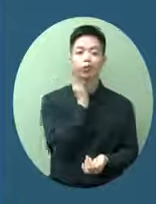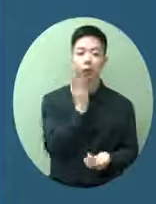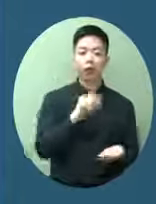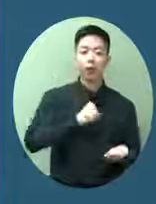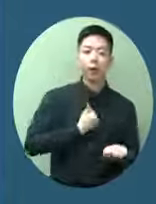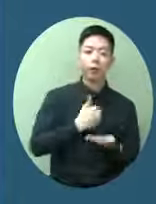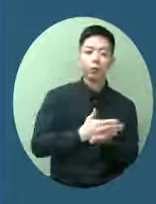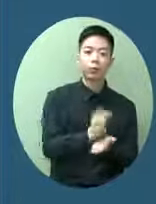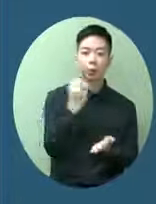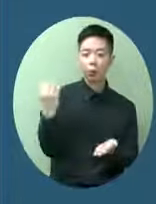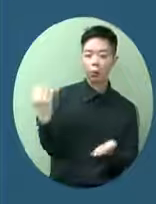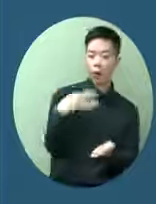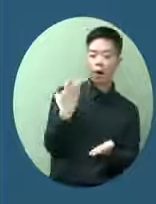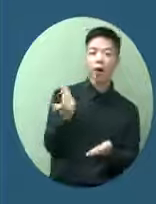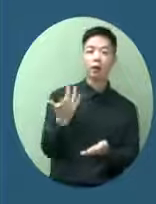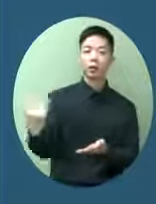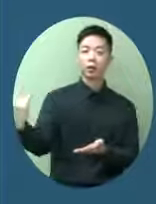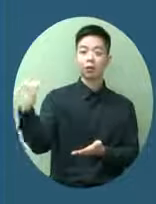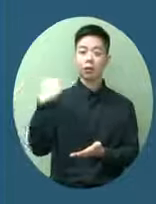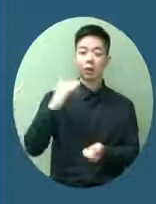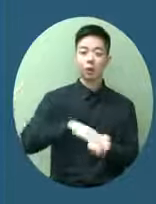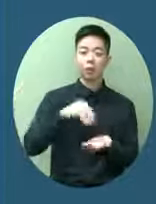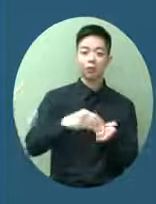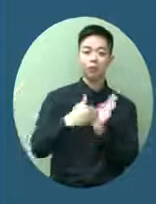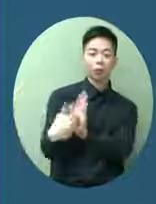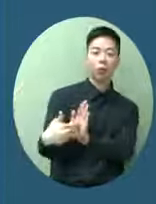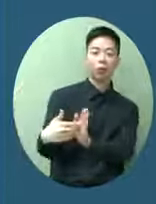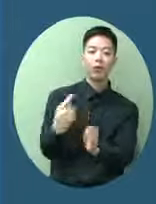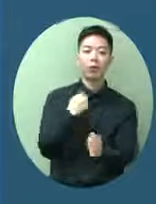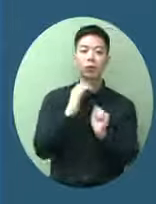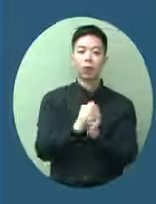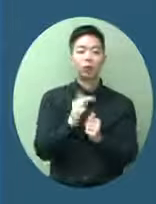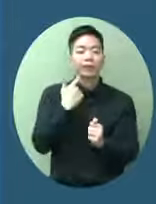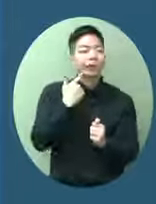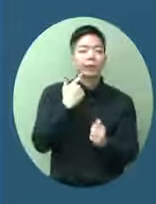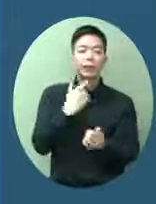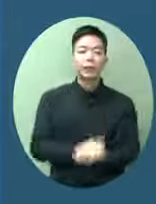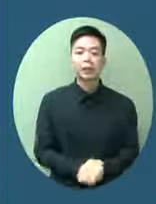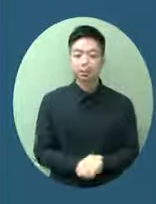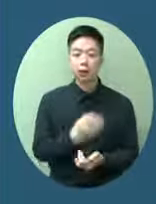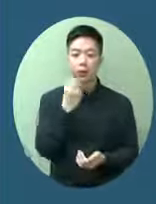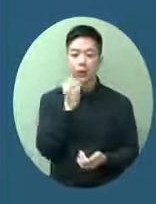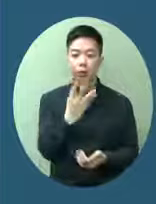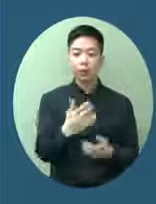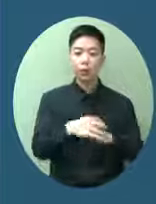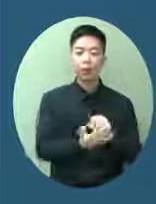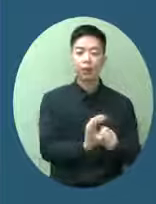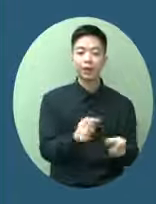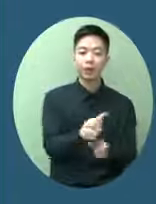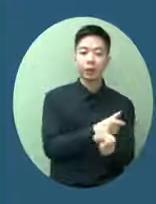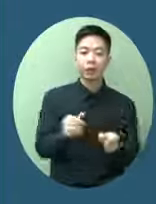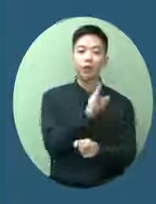求是過分嚴格甚至會影響香港作為一個國際金融中心或者商貿中心的地位